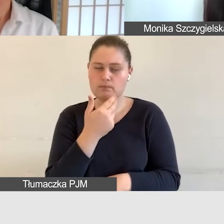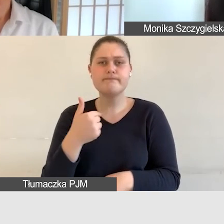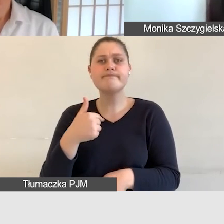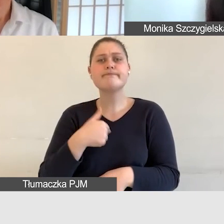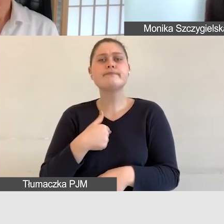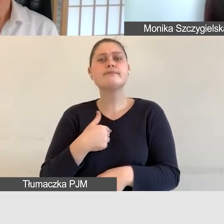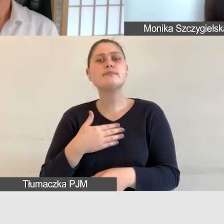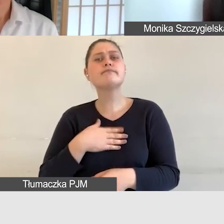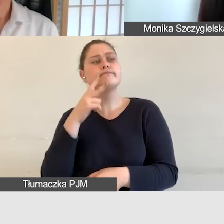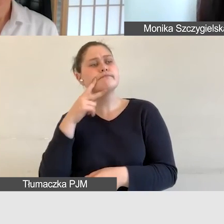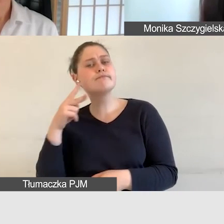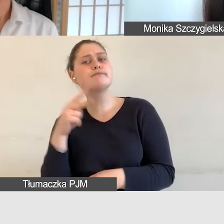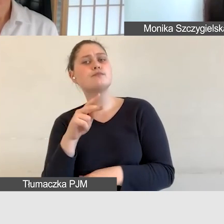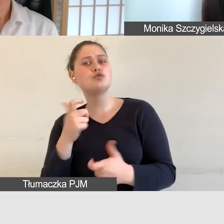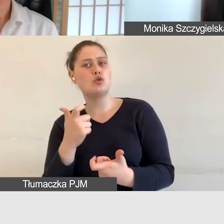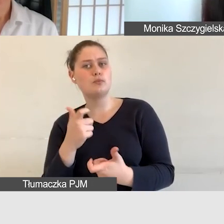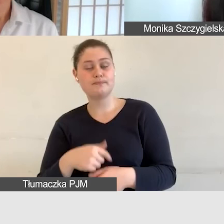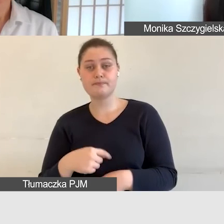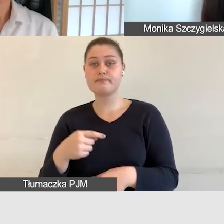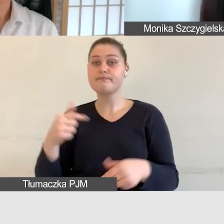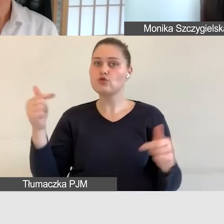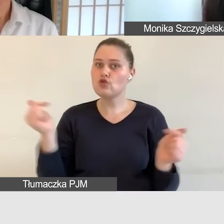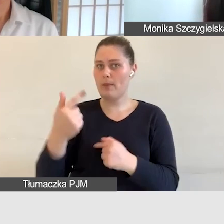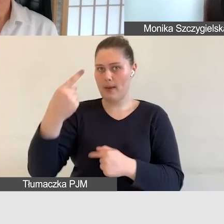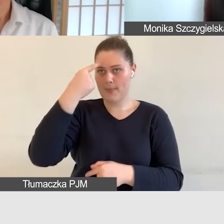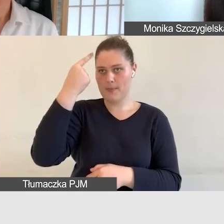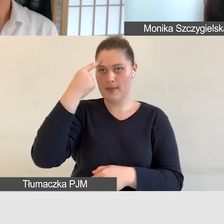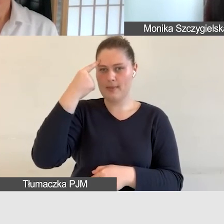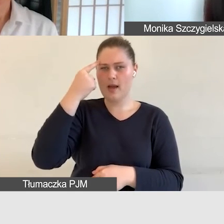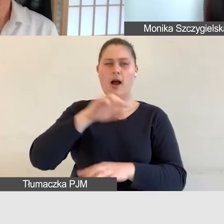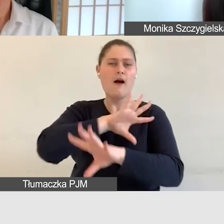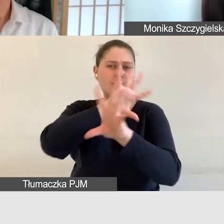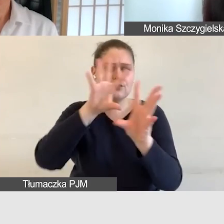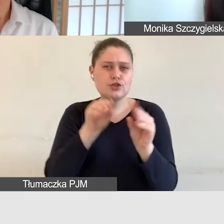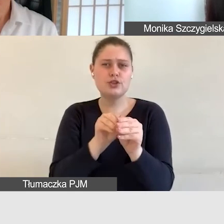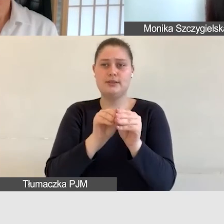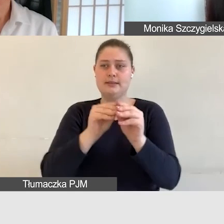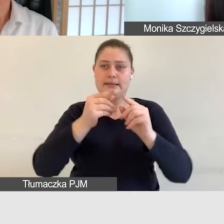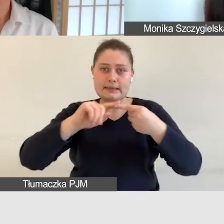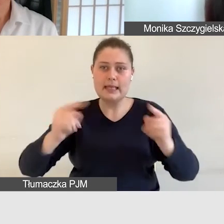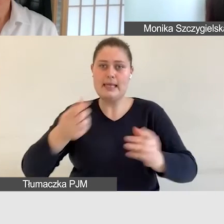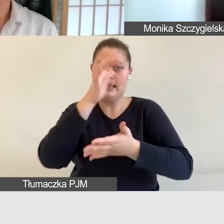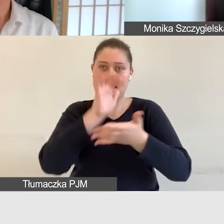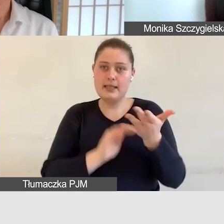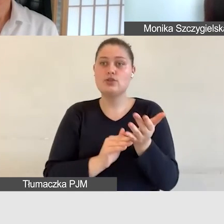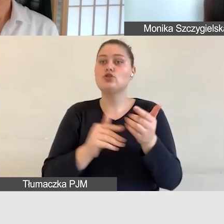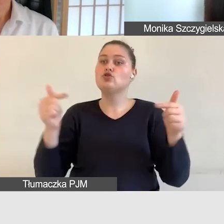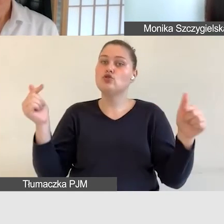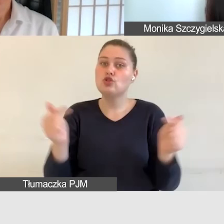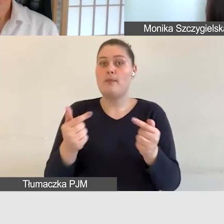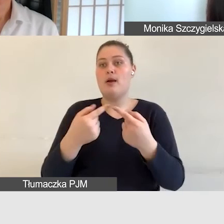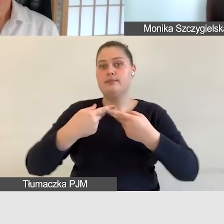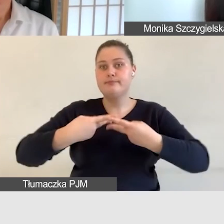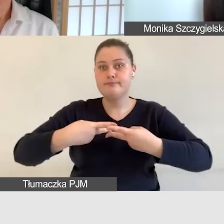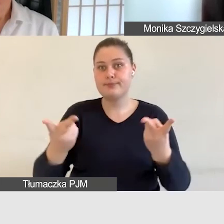przede wszystkim trzeba zawsze pamiętać o tym że wszystkie treści muszą być udostępniane w formacie cyfrowym dostępnym